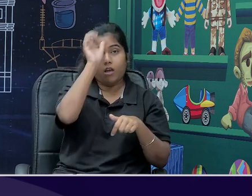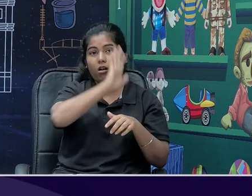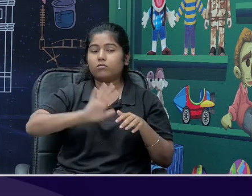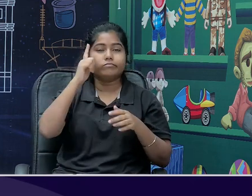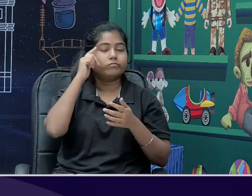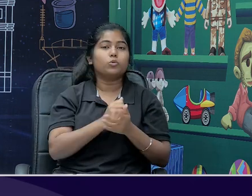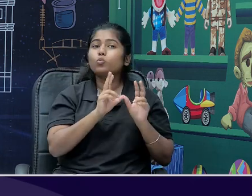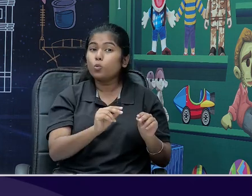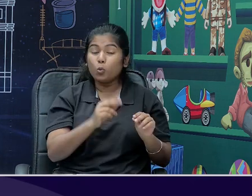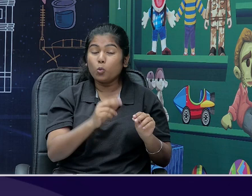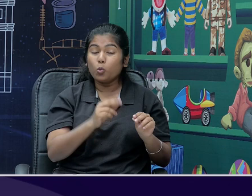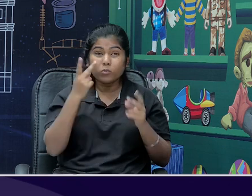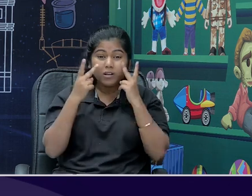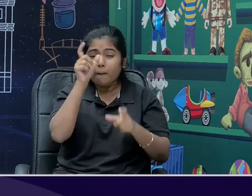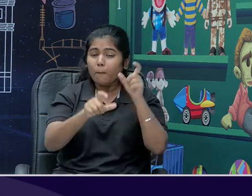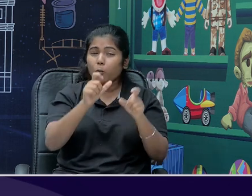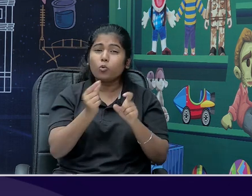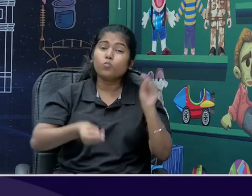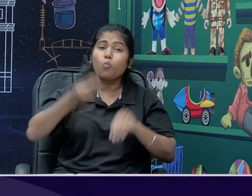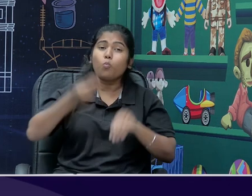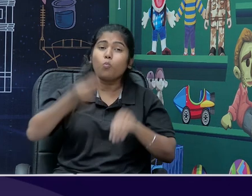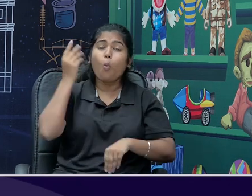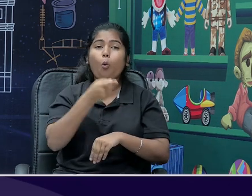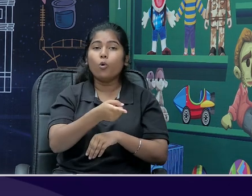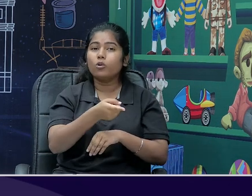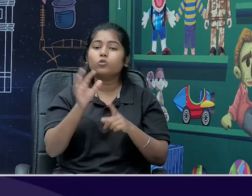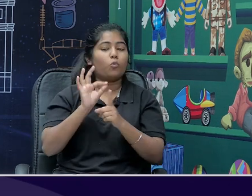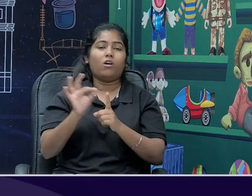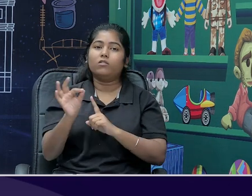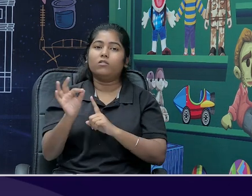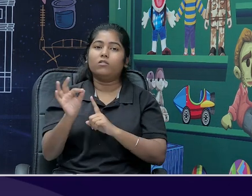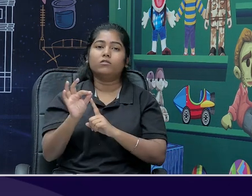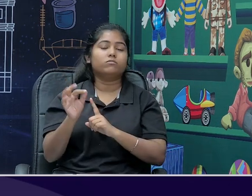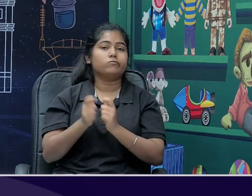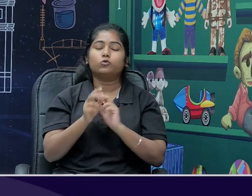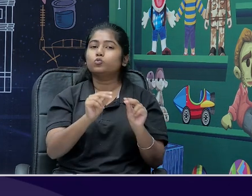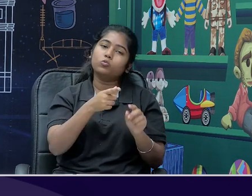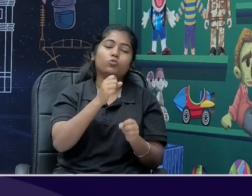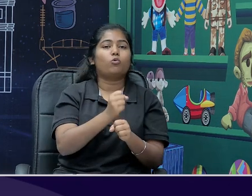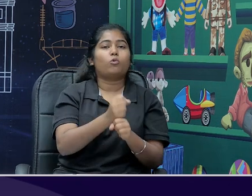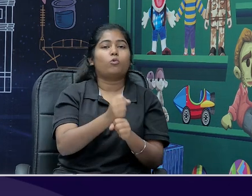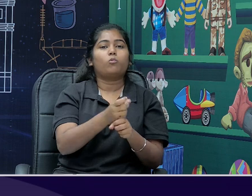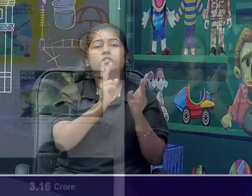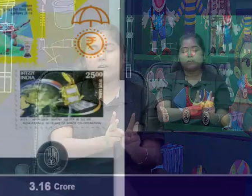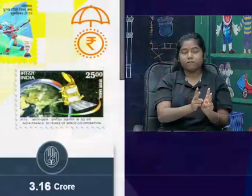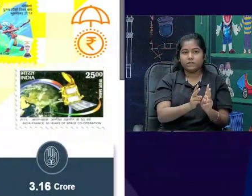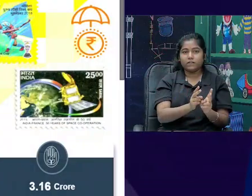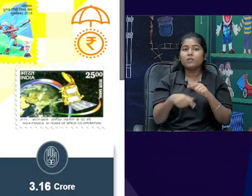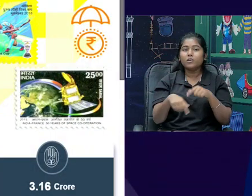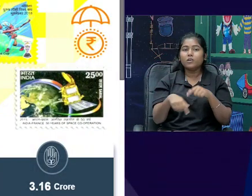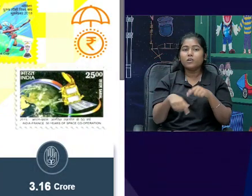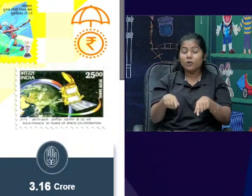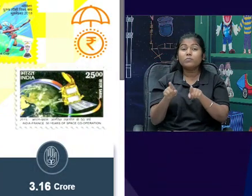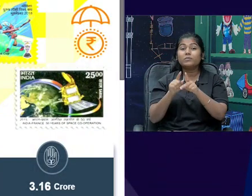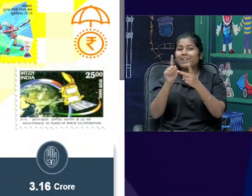की life line है, life line to the nation, Indian railways, हमारा postal department क्या बढ़िया network है, छोटे